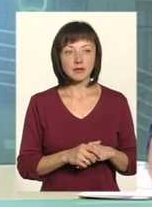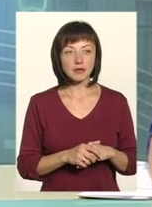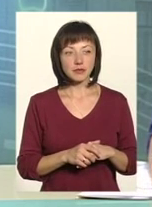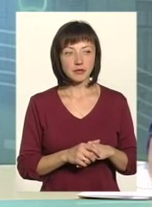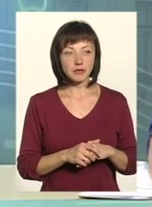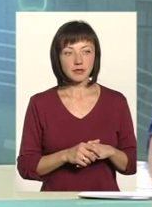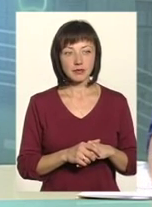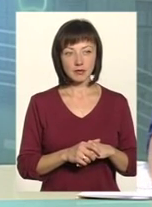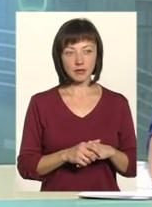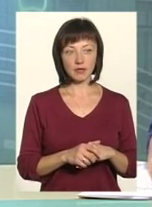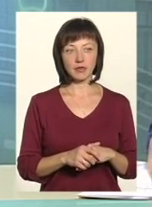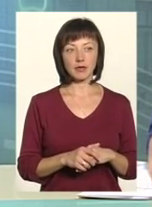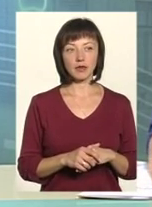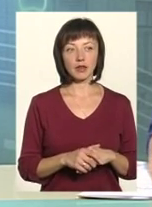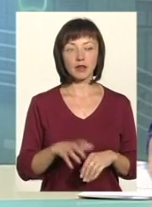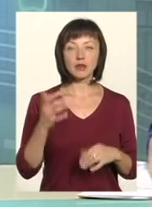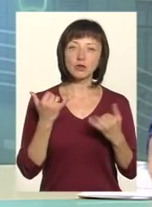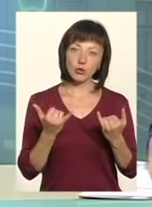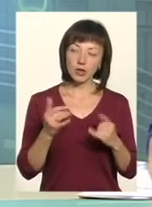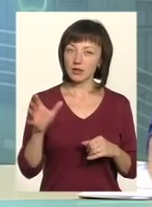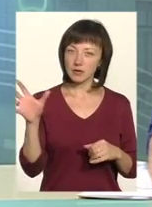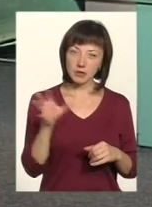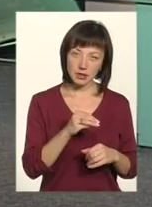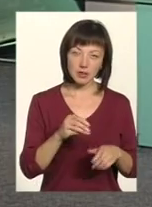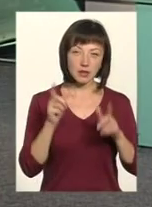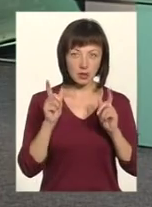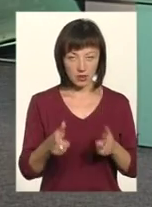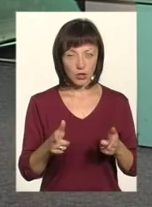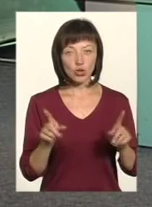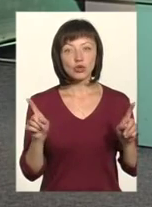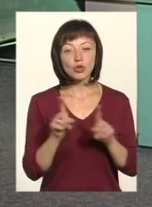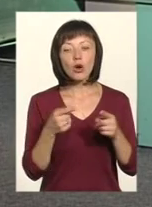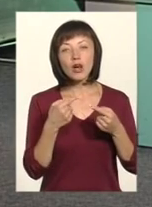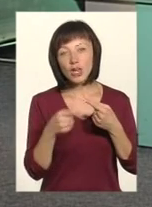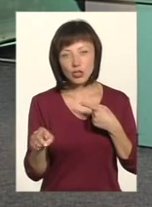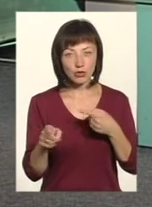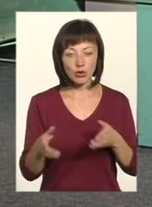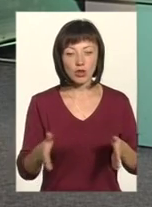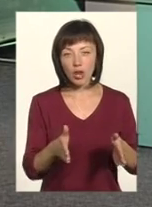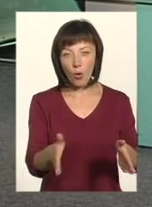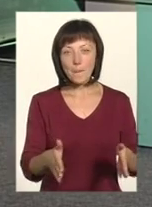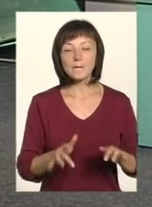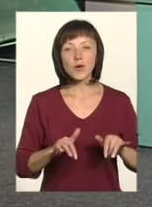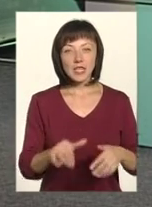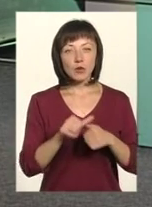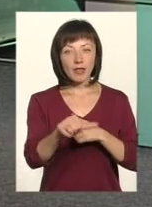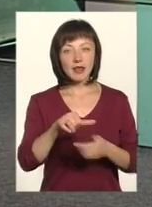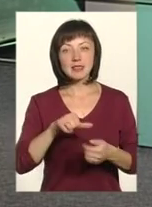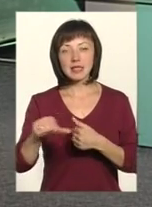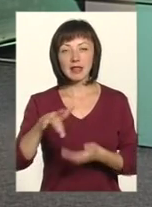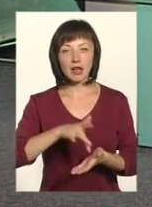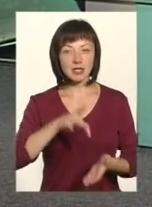Сьогодні усі сходяться на тому, що альтернативи процесу децентралізації немає.